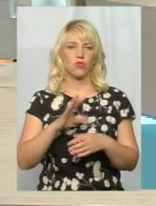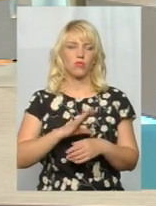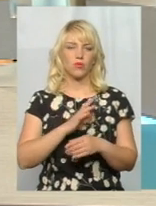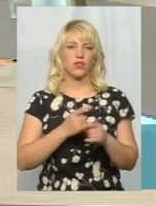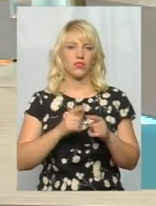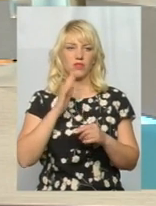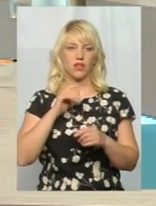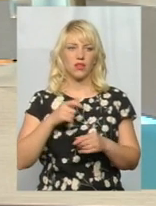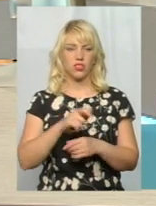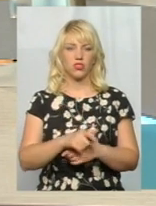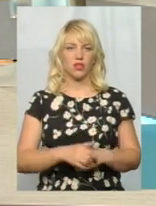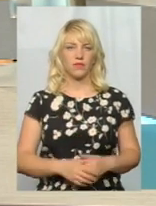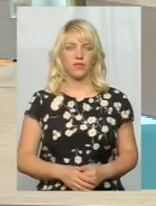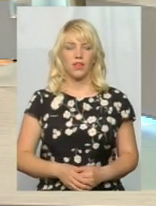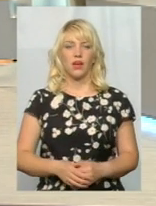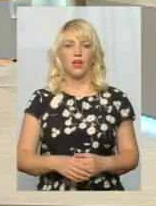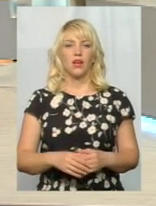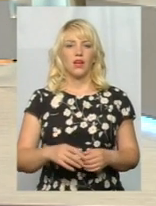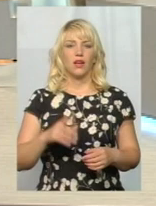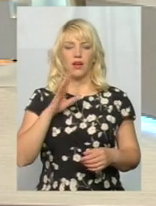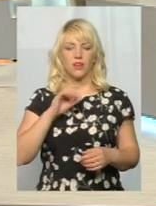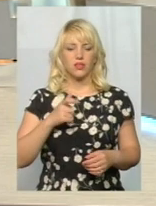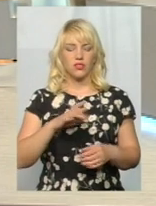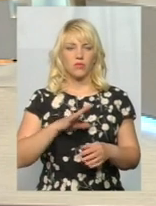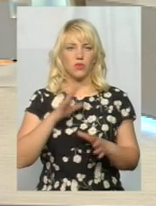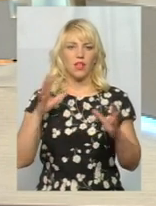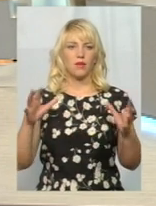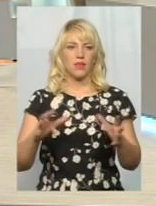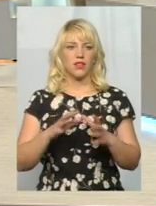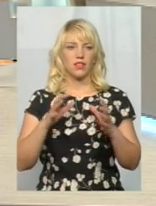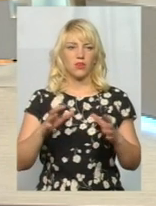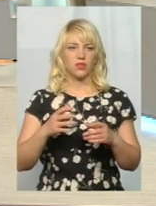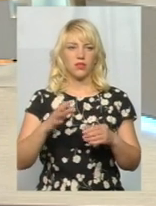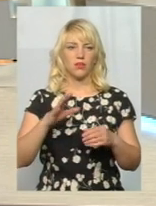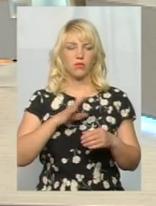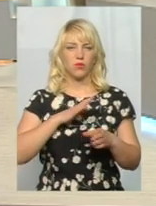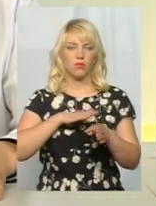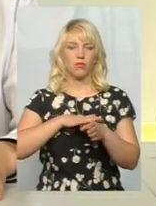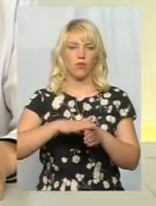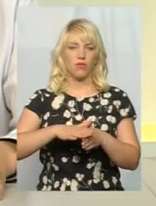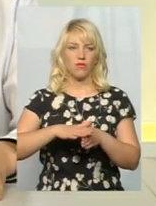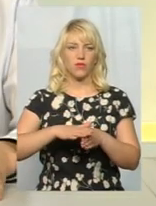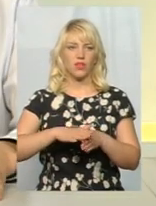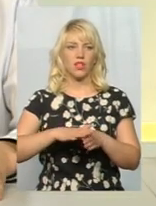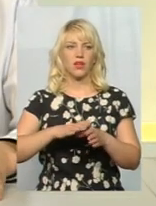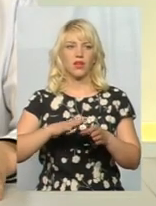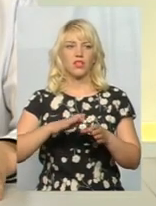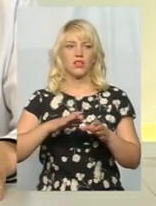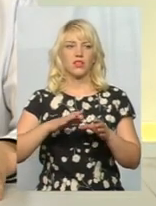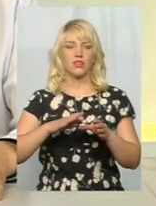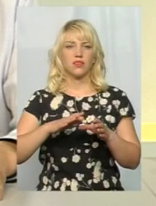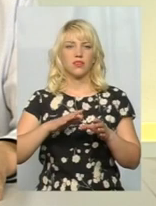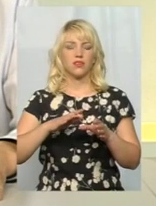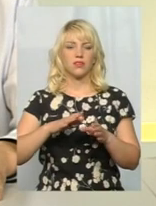Річка була берегинною, річка була повна чаша, повна чаша